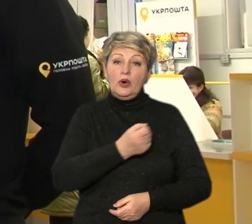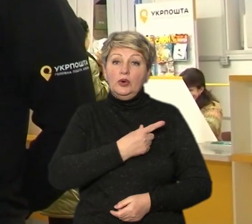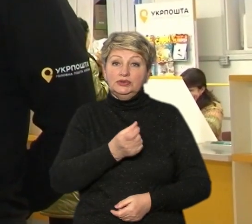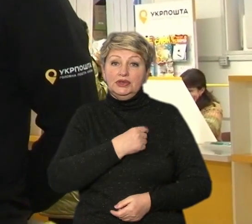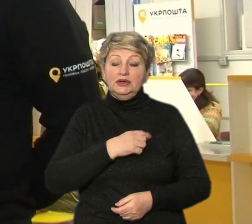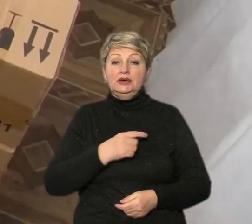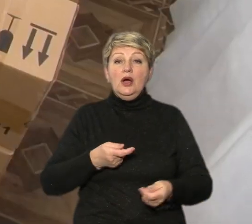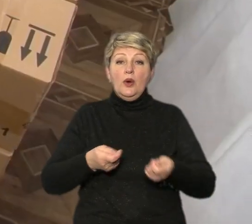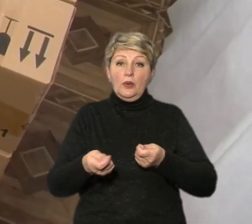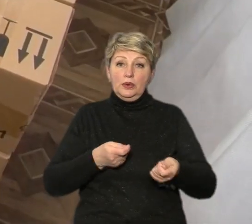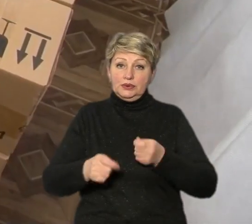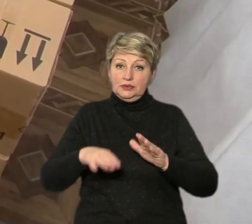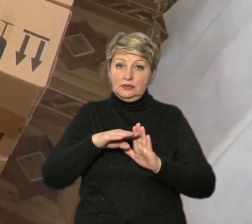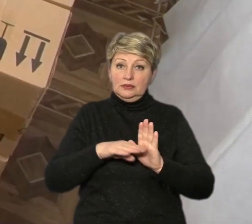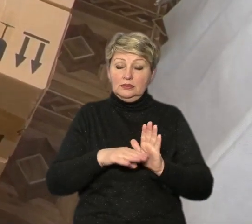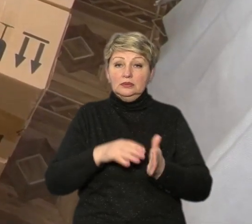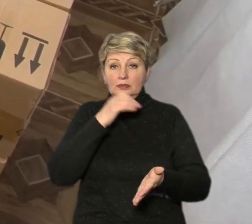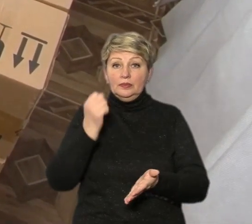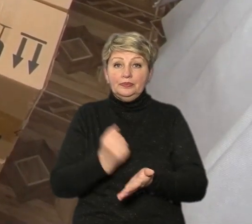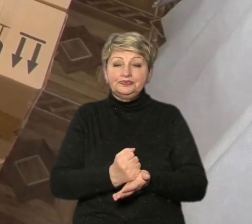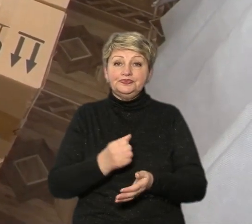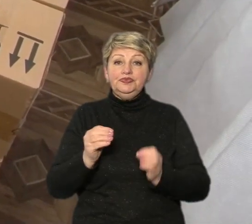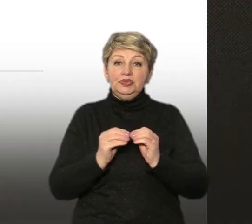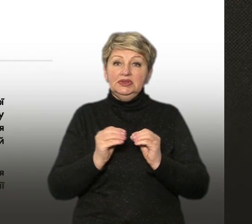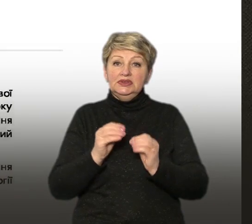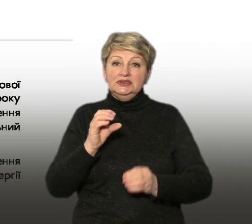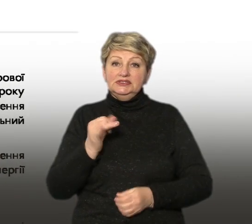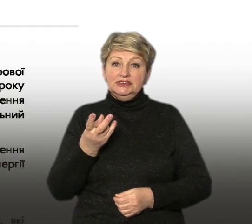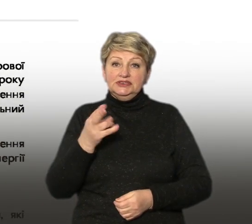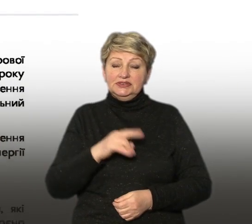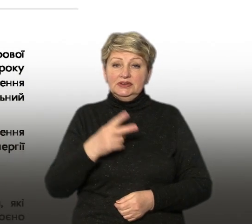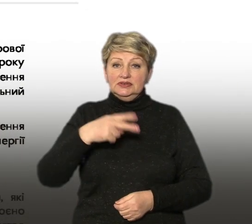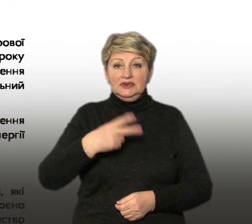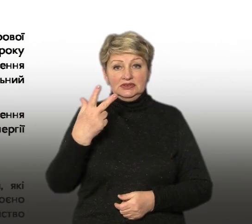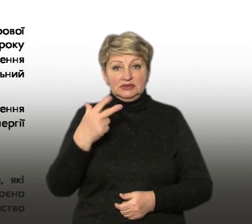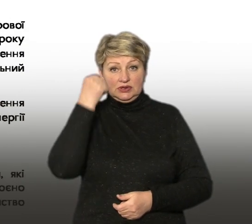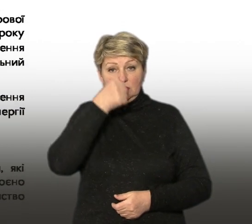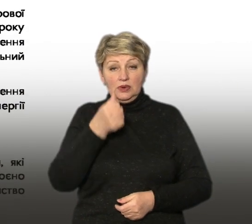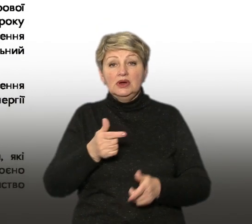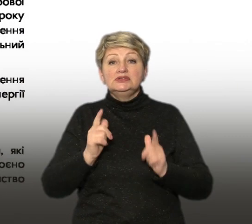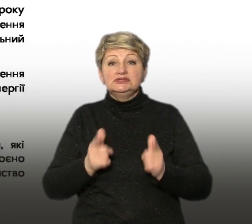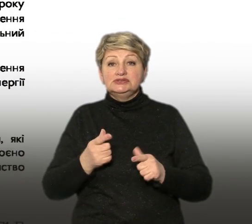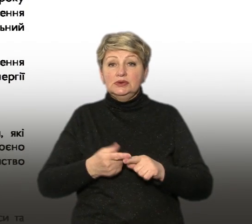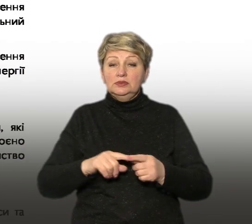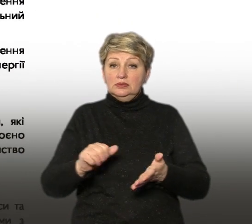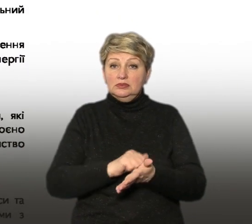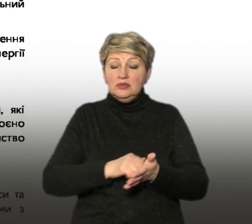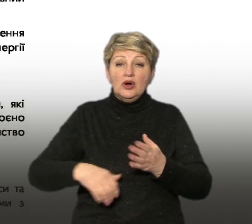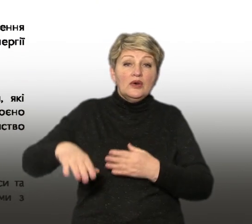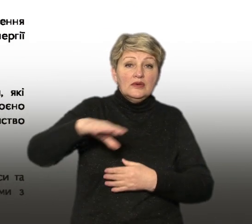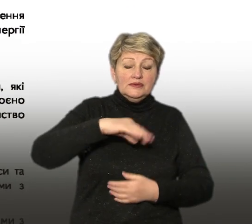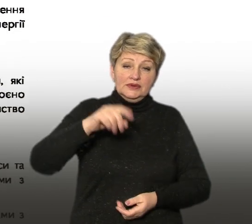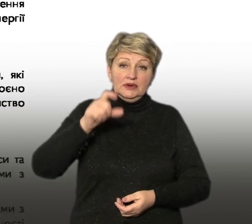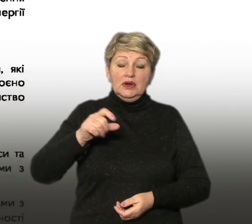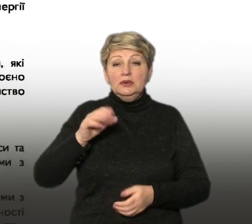обміну ламп, говорить, ухвалили 10 січня 2023 року. Згідно з нею, всі українці у відділеннях «Пошти» мають змогу